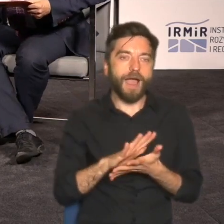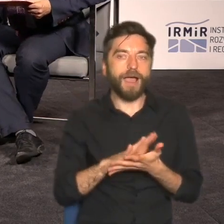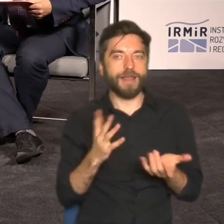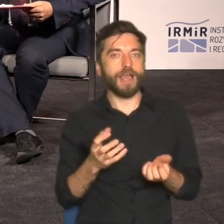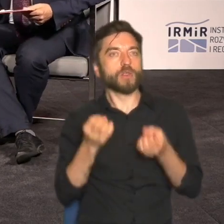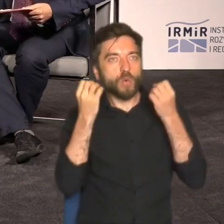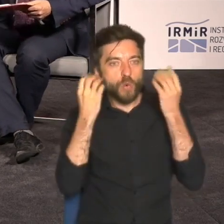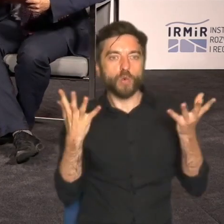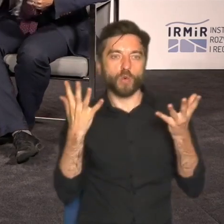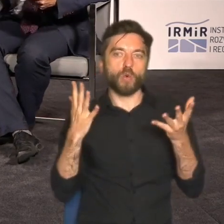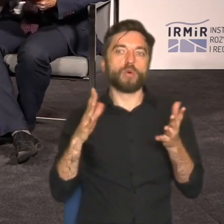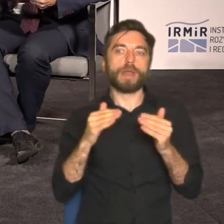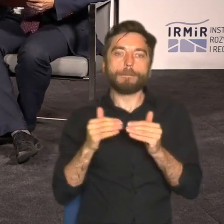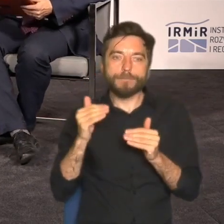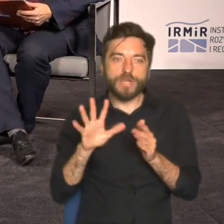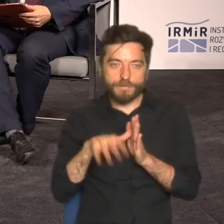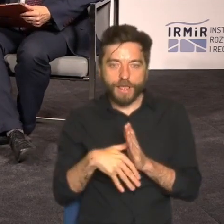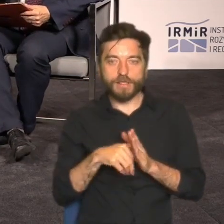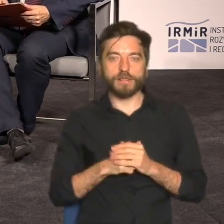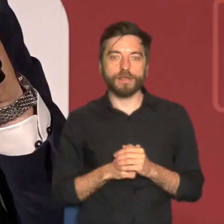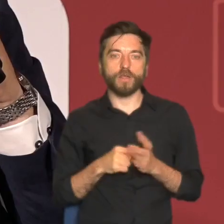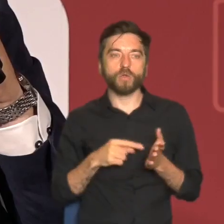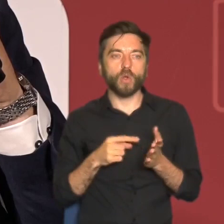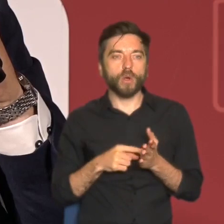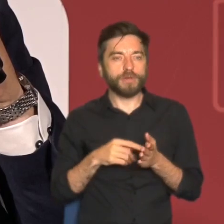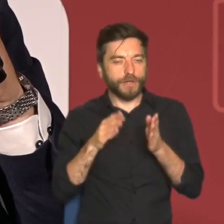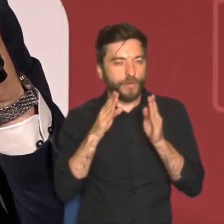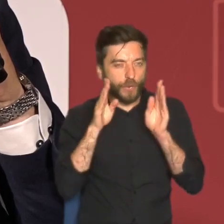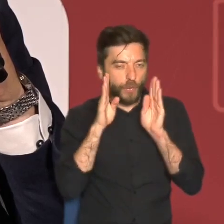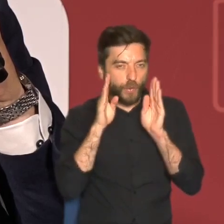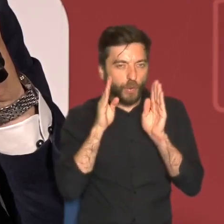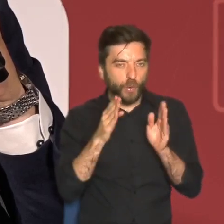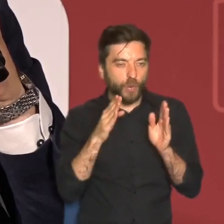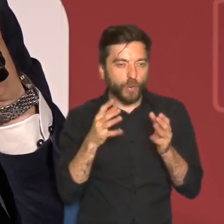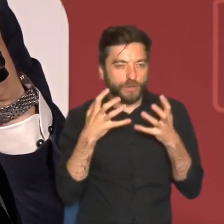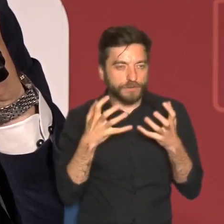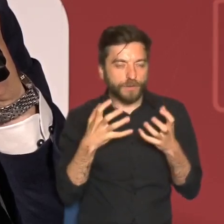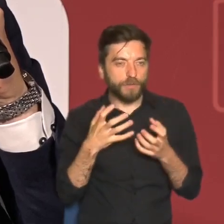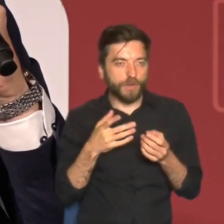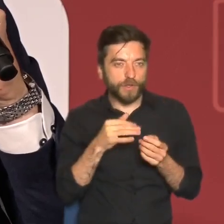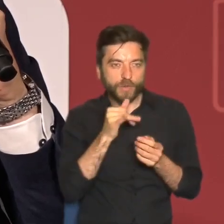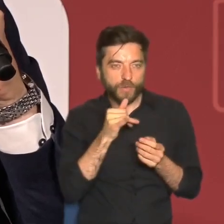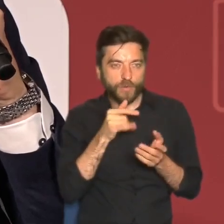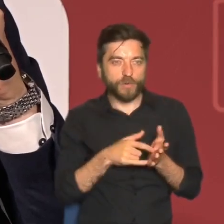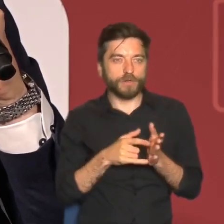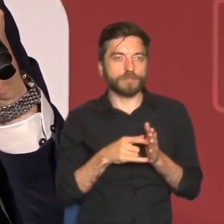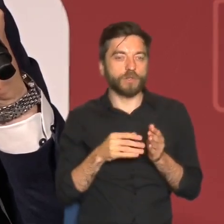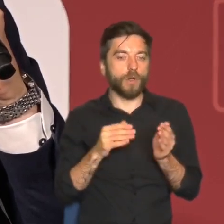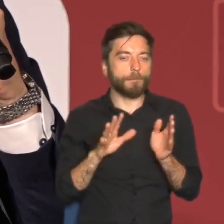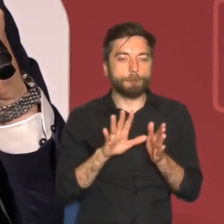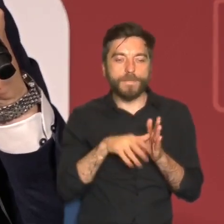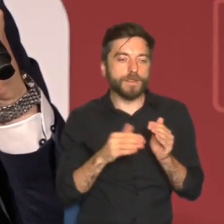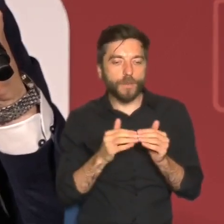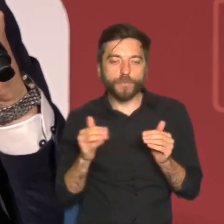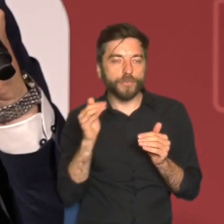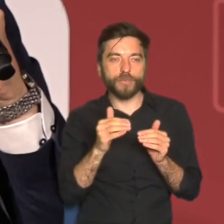kultury przedmieść to mocno się nastawialiśmy na taki wątek takiej podmiejskiej arkadii takiego